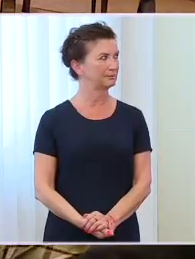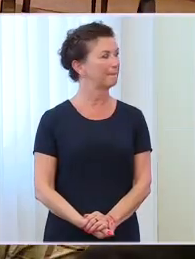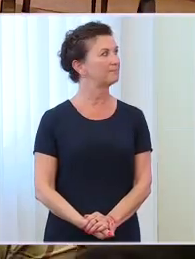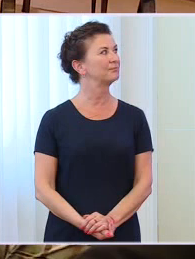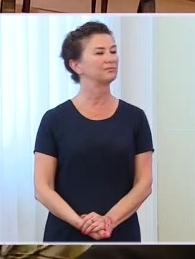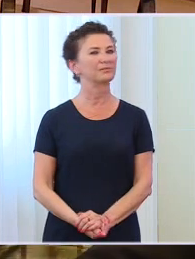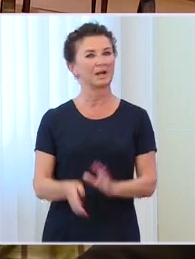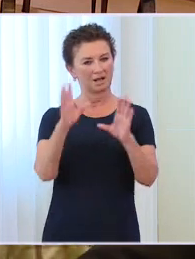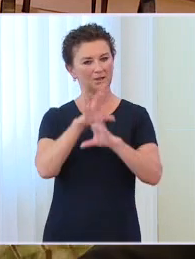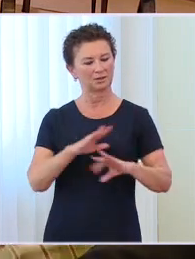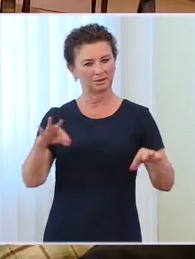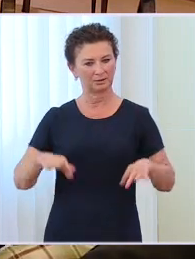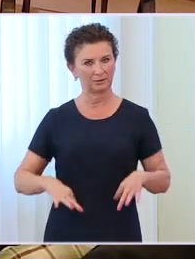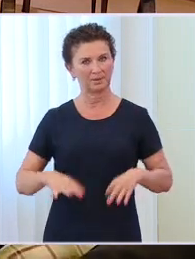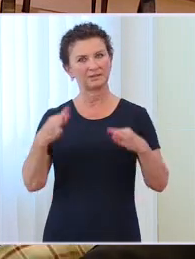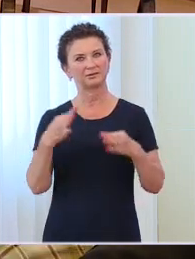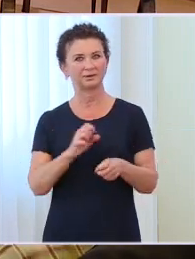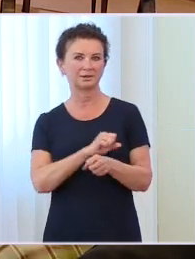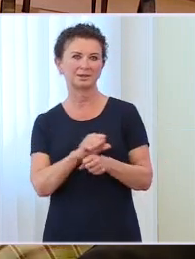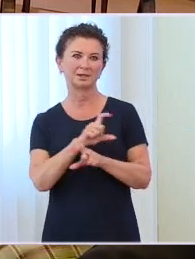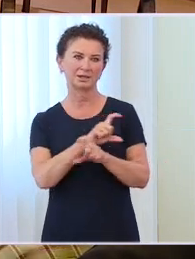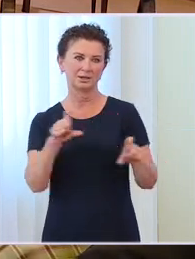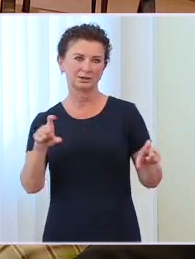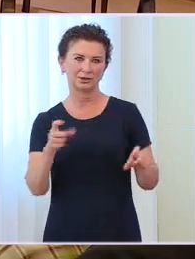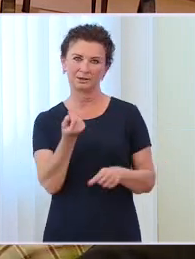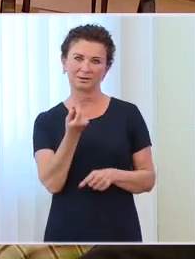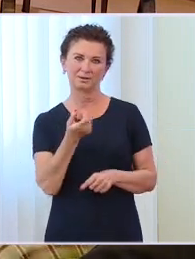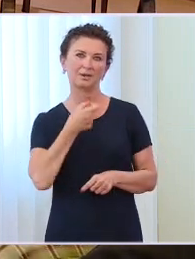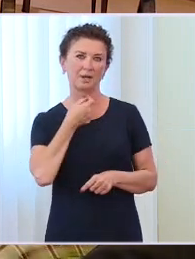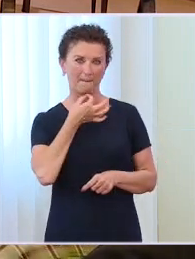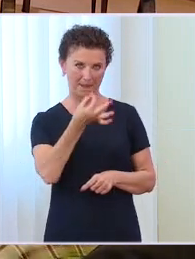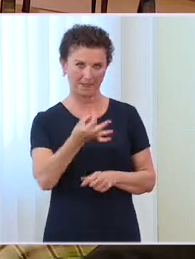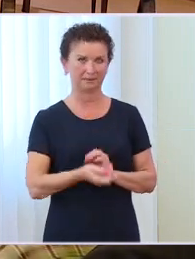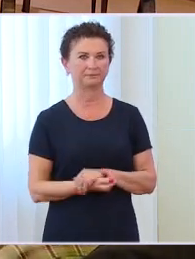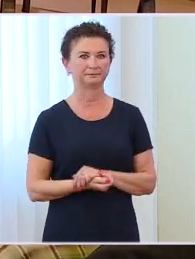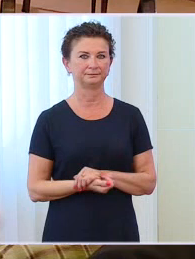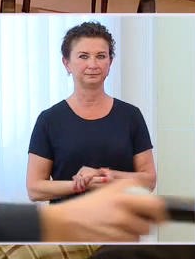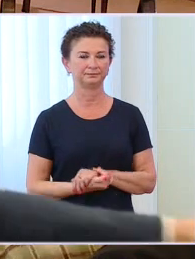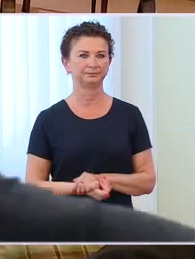Szanowni państwo, teraz mamy czas na kilka pytań. Bardzo proszę.